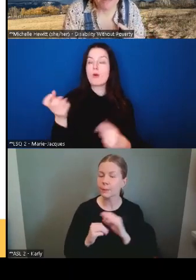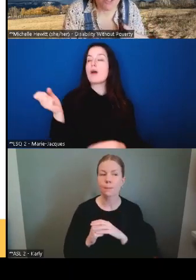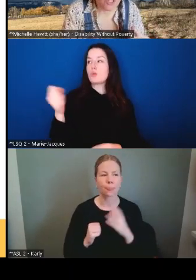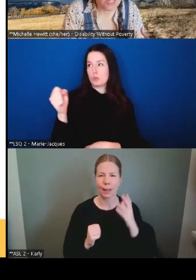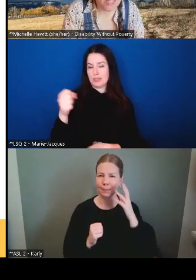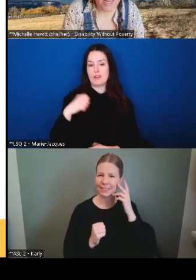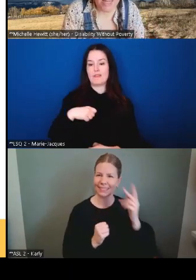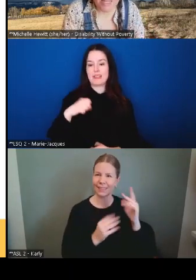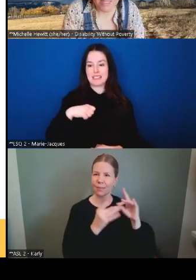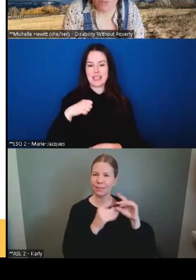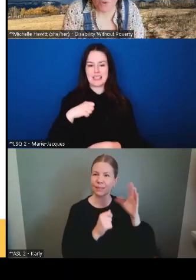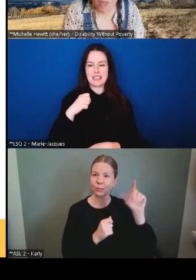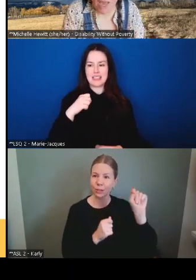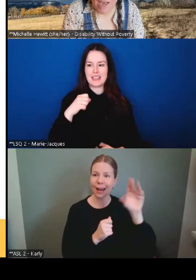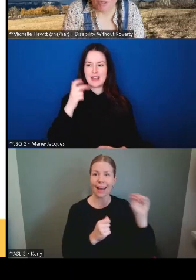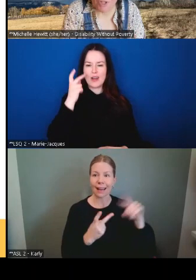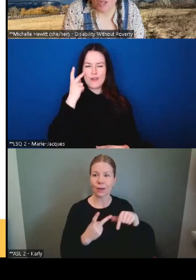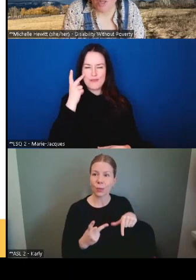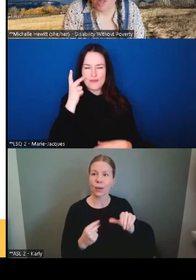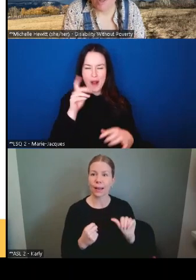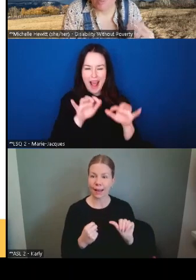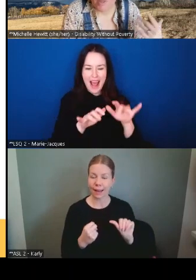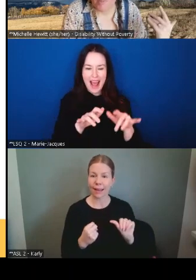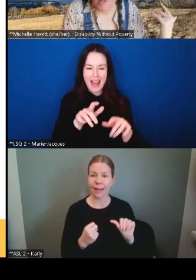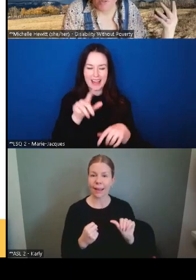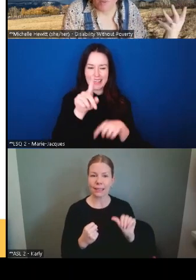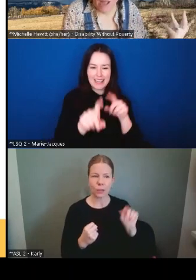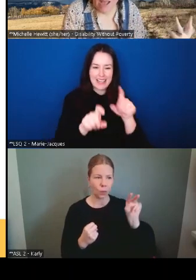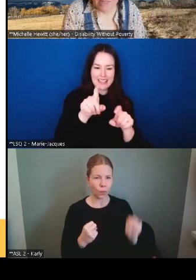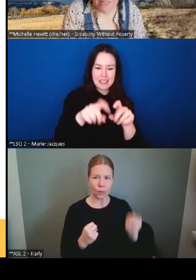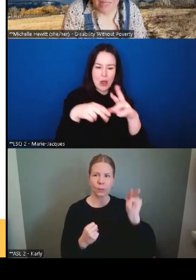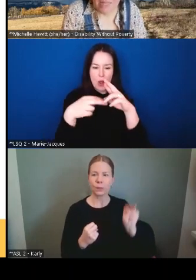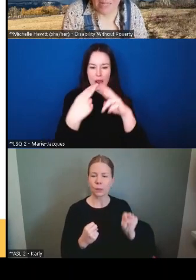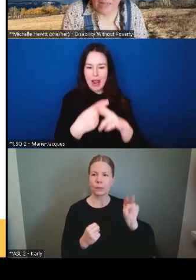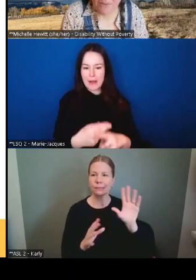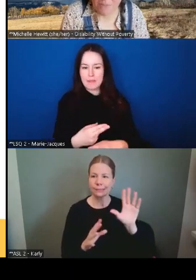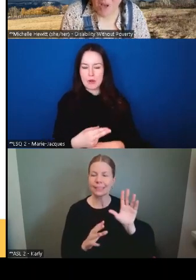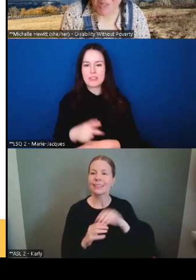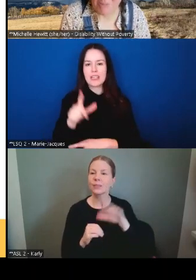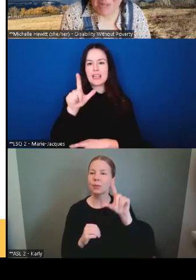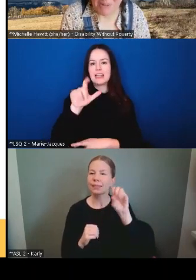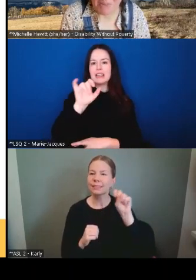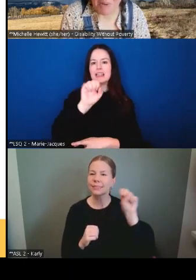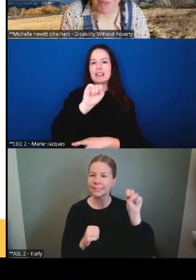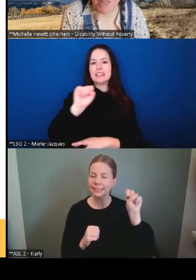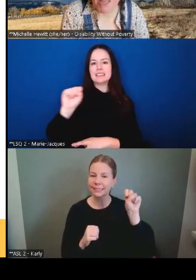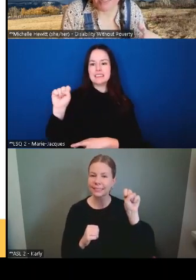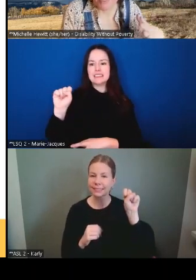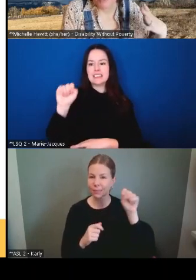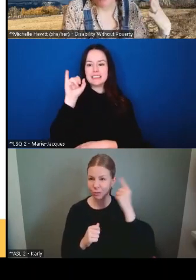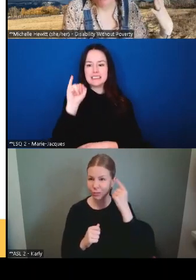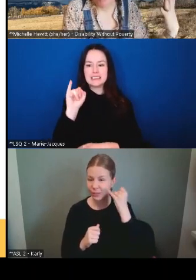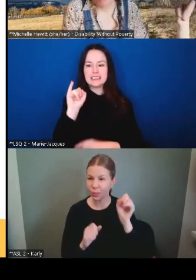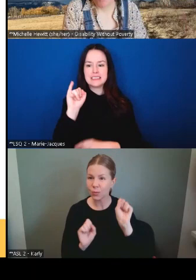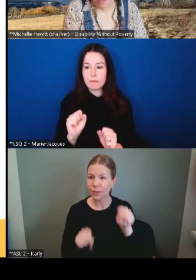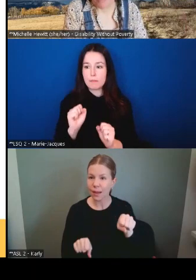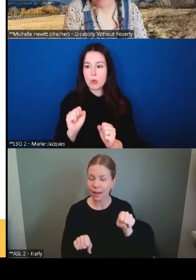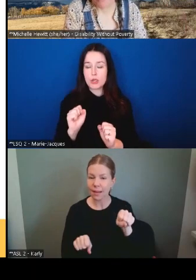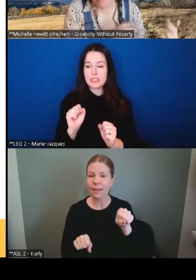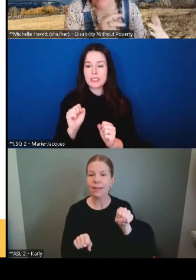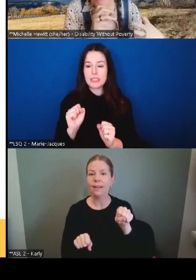Je vois des choses dans la boîte de questions-réponses et, Lisa, si tu peux capter